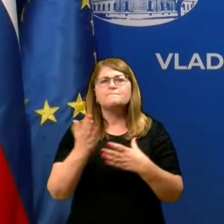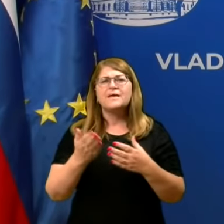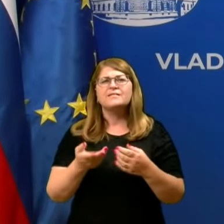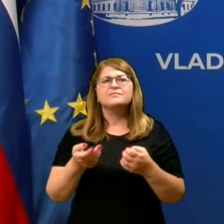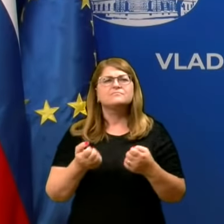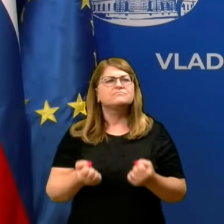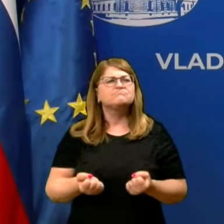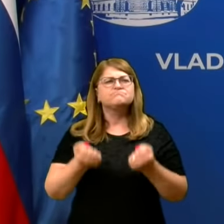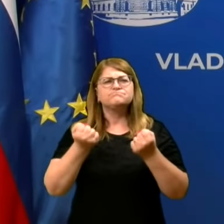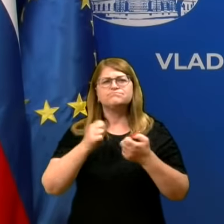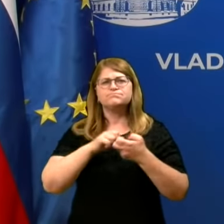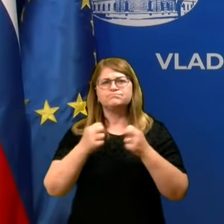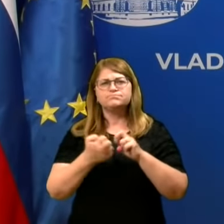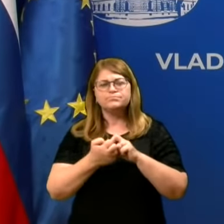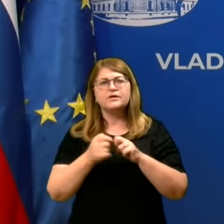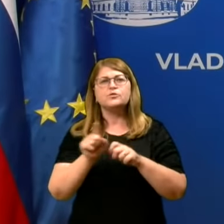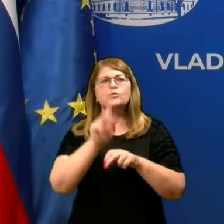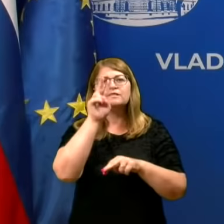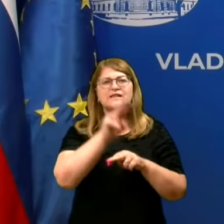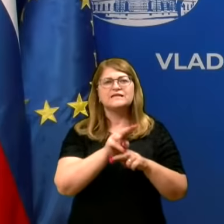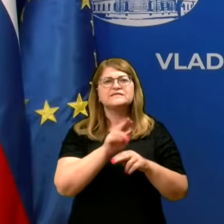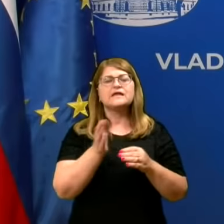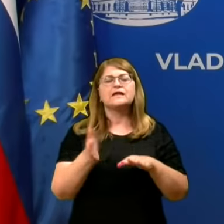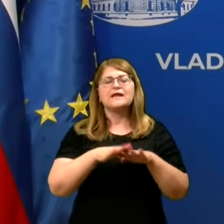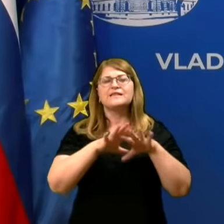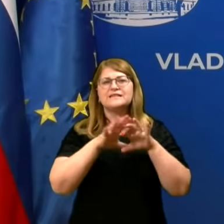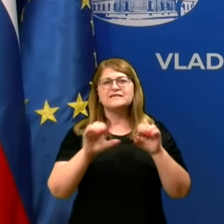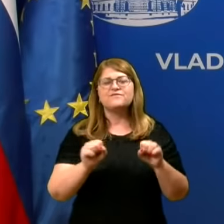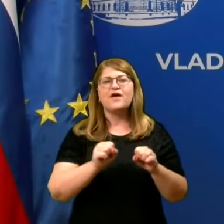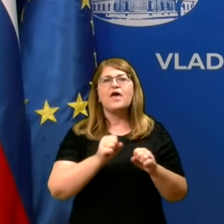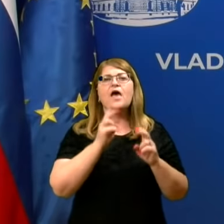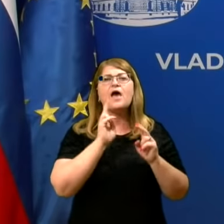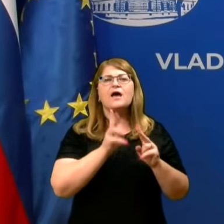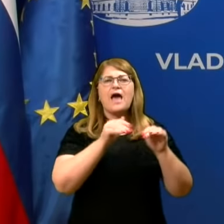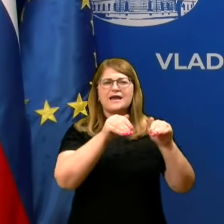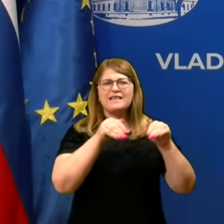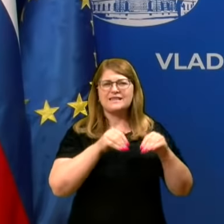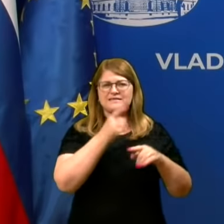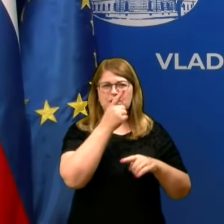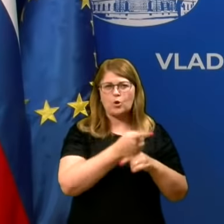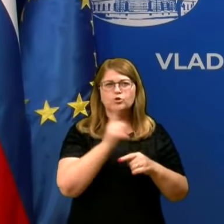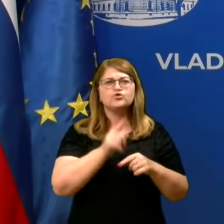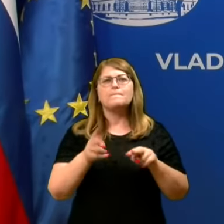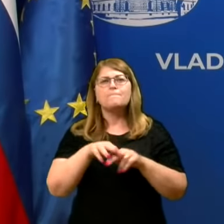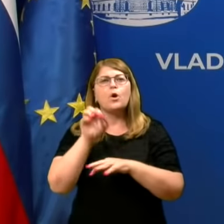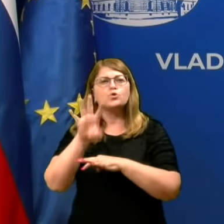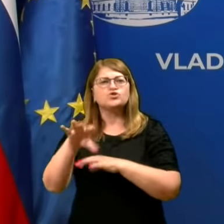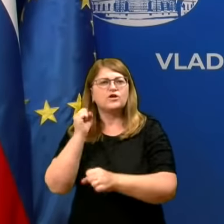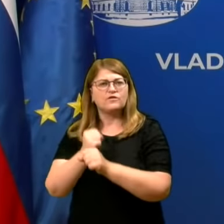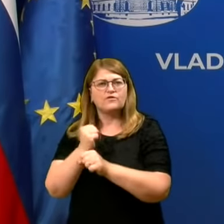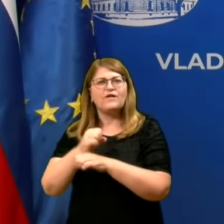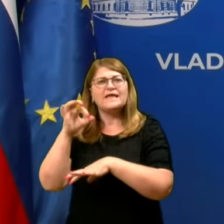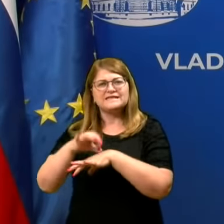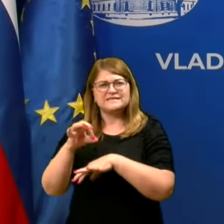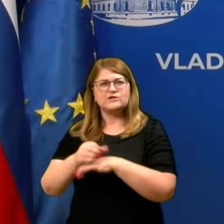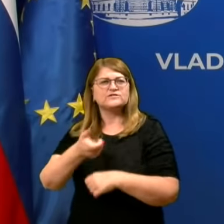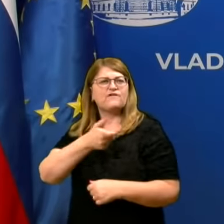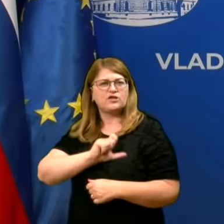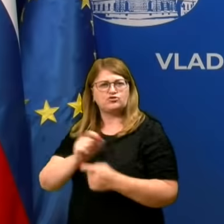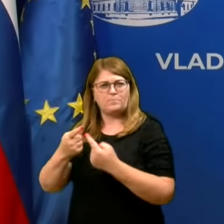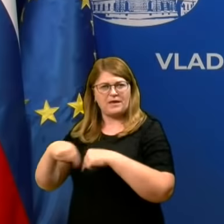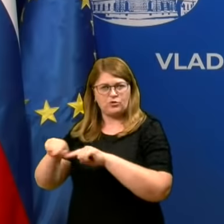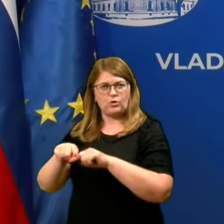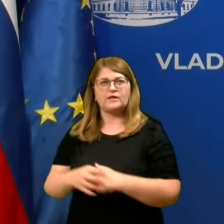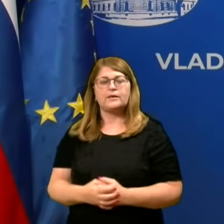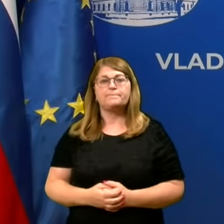temi včerajšnj razpravil nadzor nad izvajanjem karantenskih odloč in bolj učinkovito delovanje zdravstvenega inšpektorata.